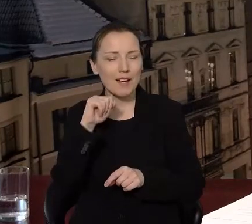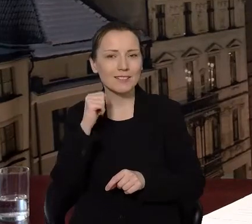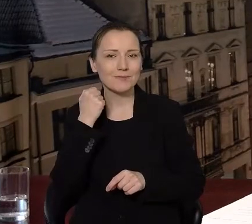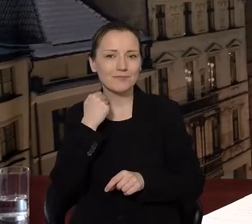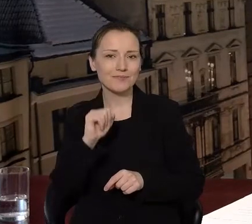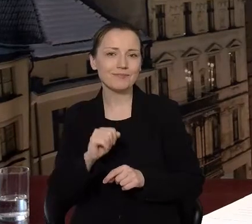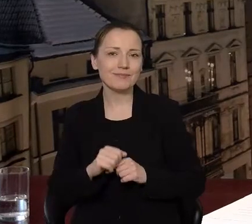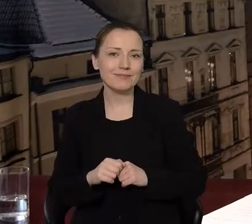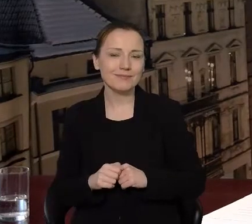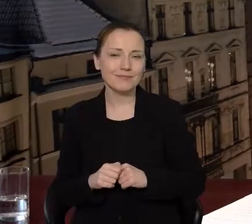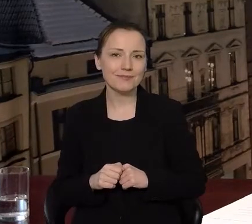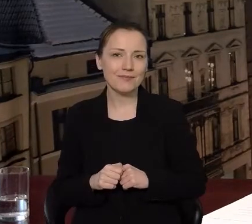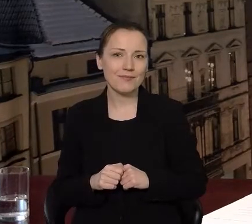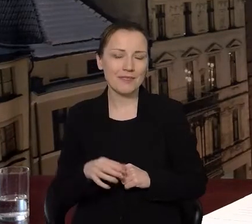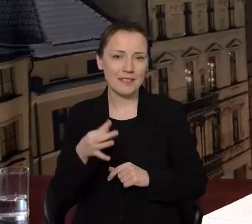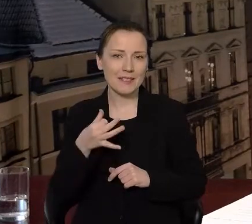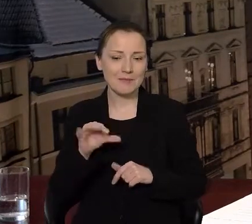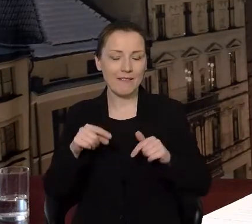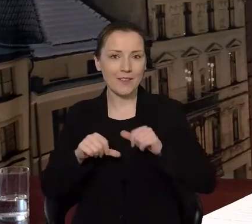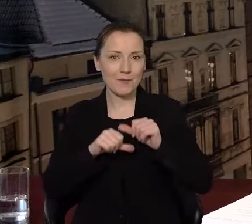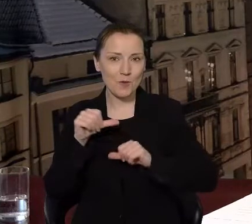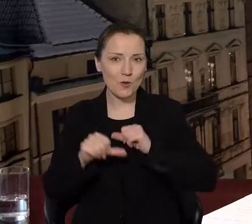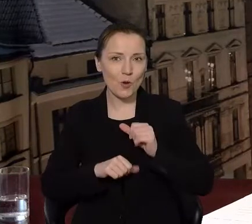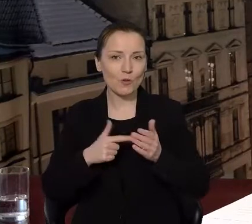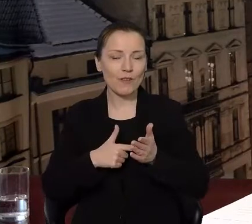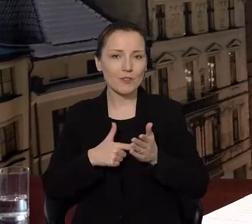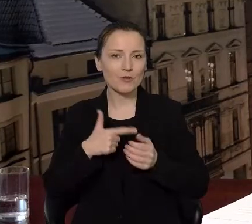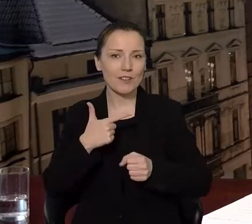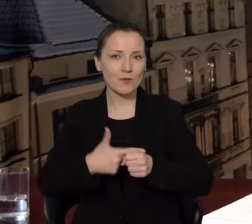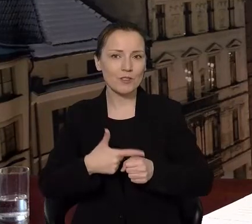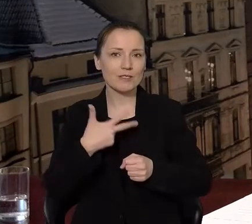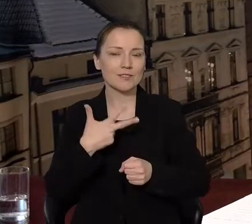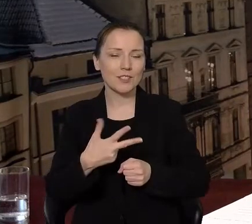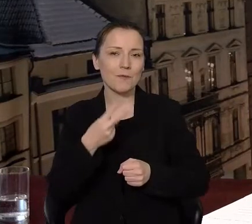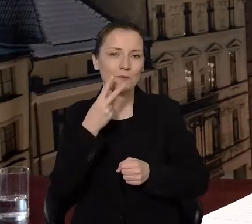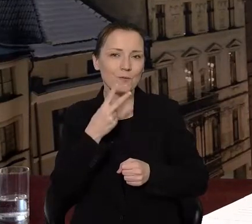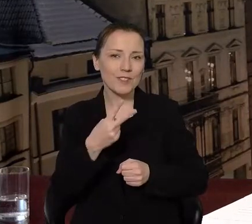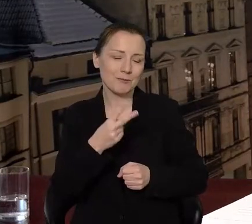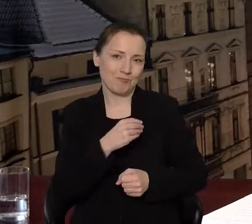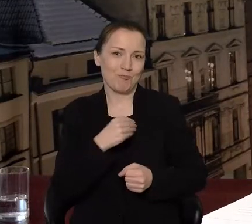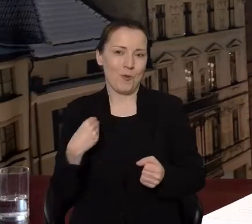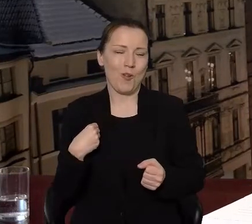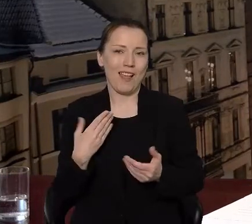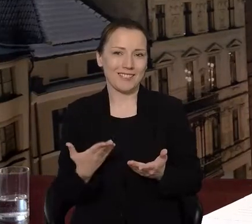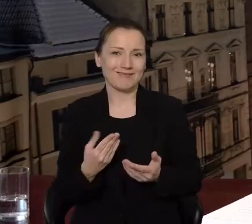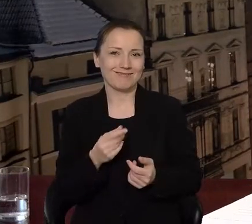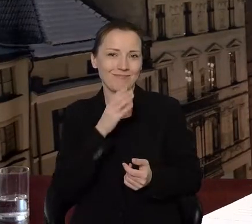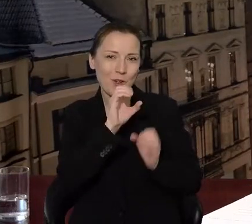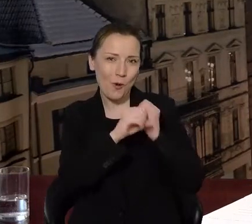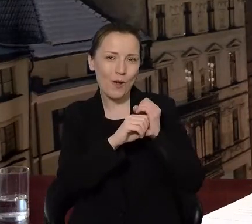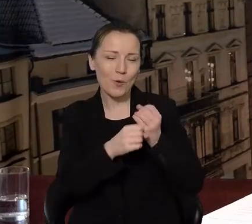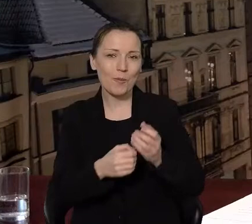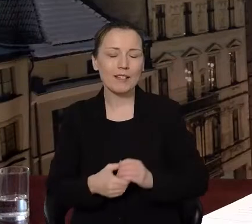szczególnie w tym roku 2023 dostrzeganym Polakiem. Natomiast